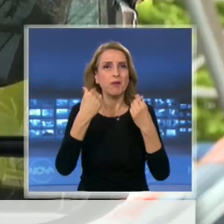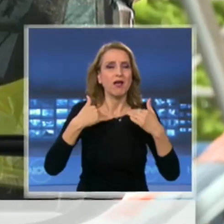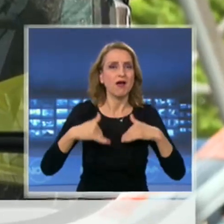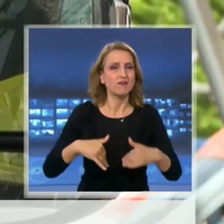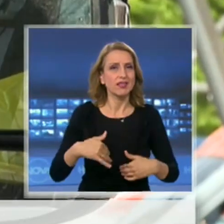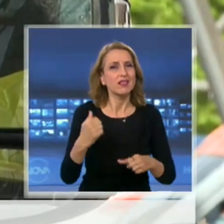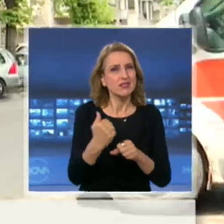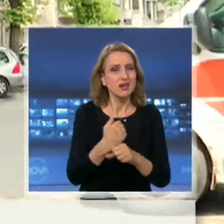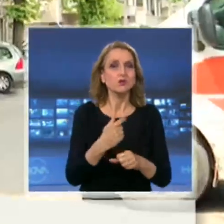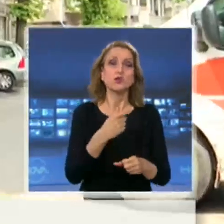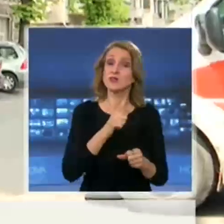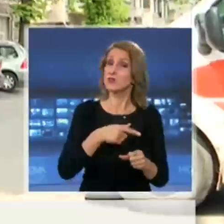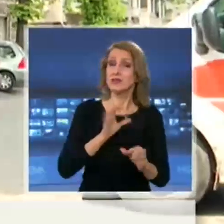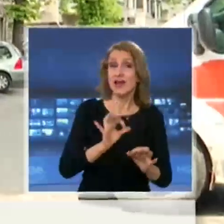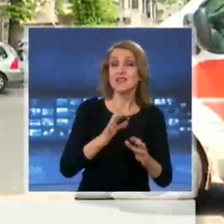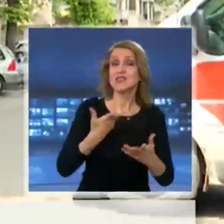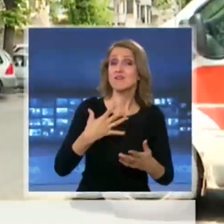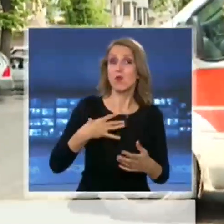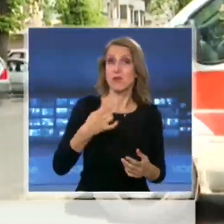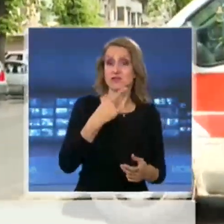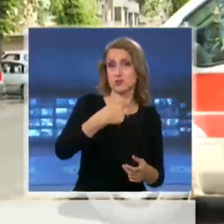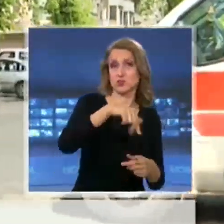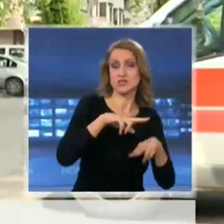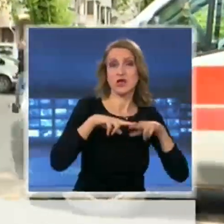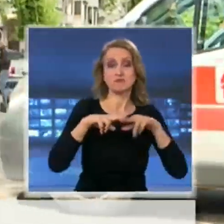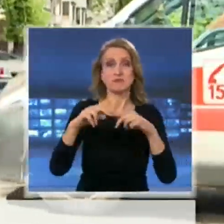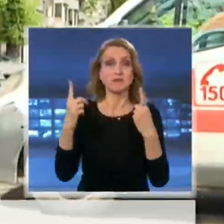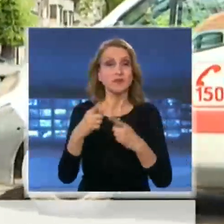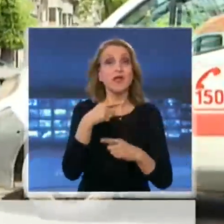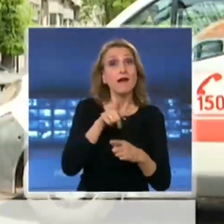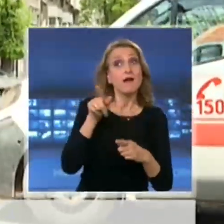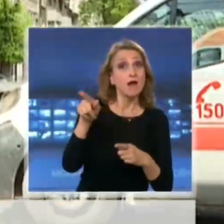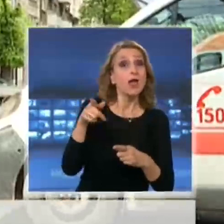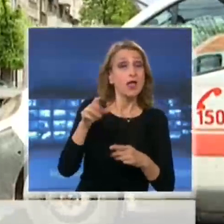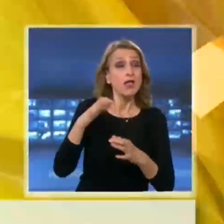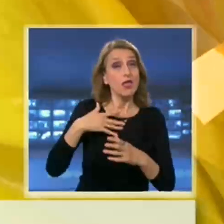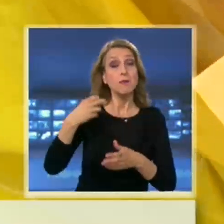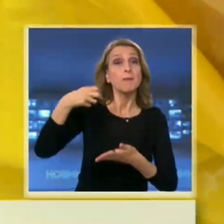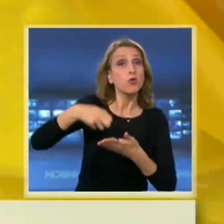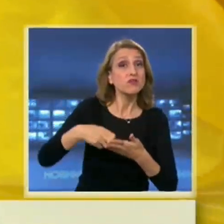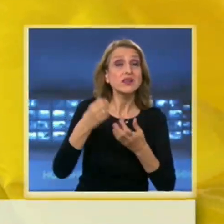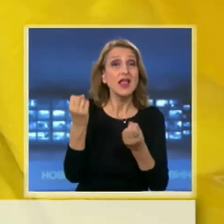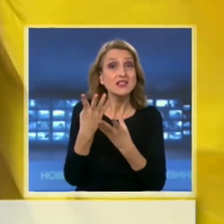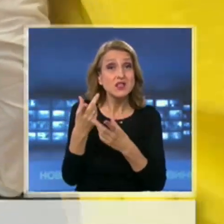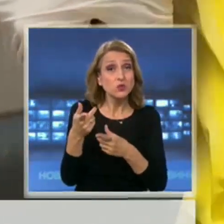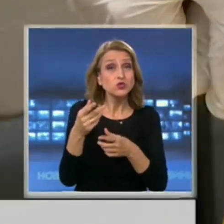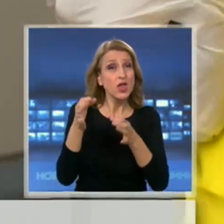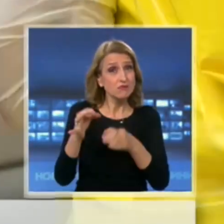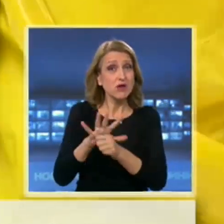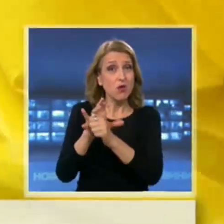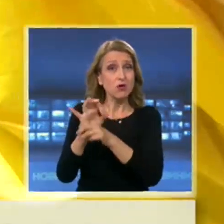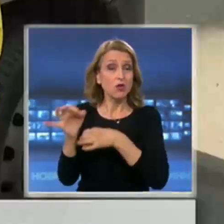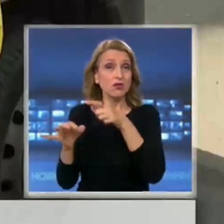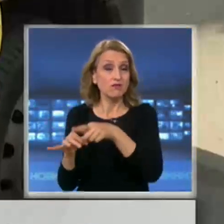До преди броени минути този екип на спешна помощ е бил на адрес, където има потвърден случай на болен от коронавирус. До края на